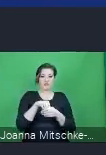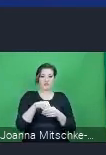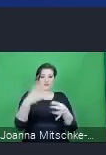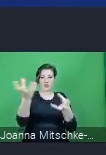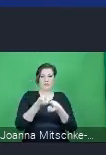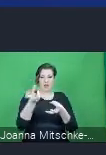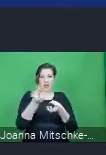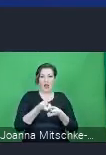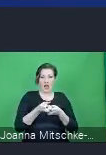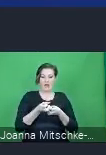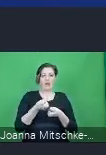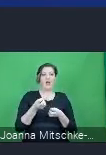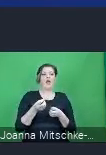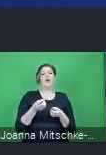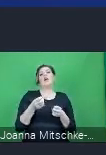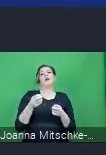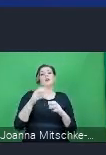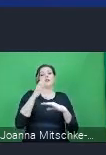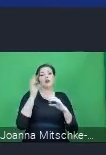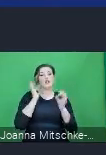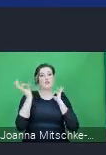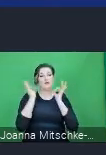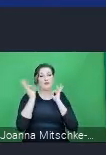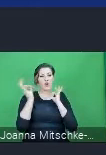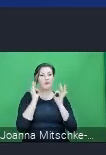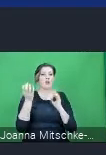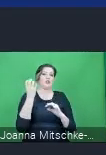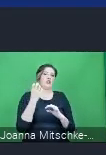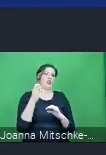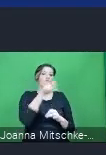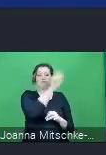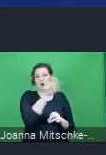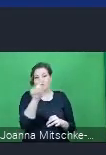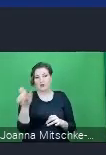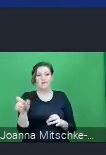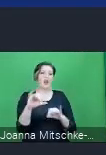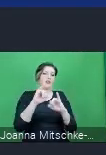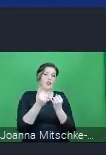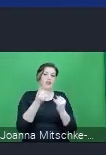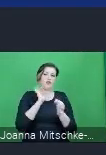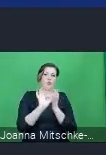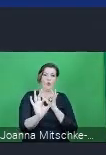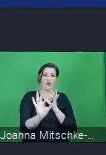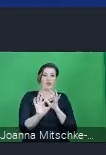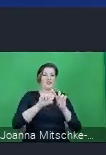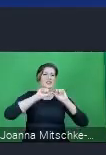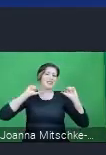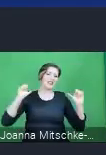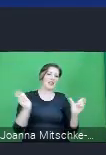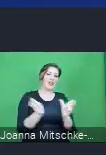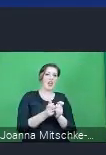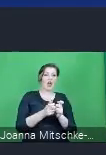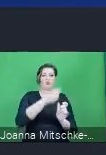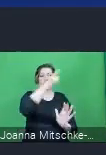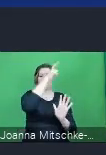lokalu budynku i źródeł ogrzewania, jakie tam się znajdują. To będzie też cały katalog danych dotyczących